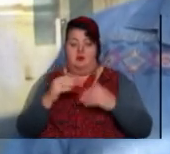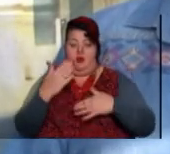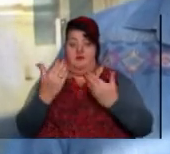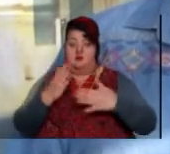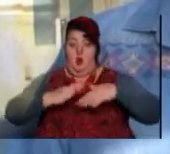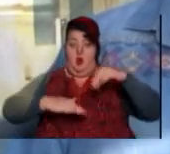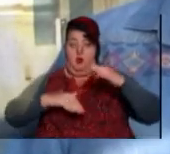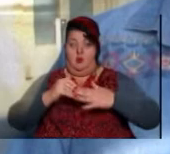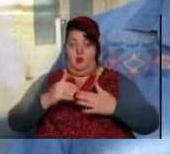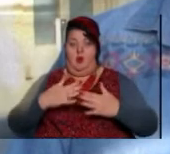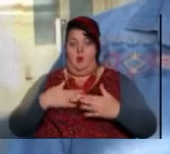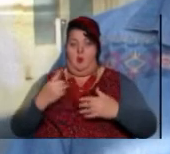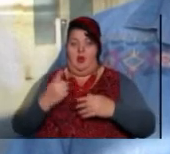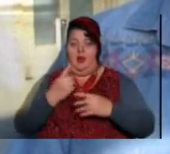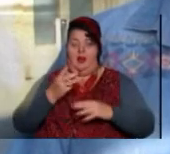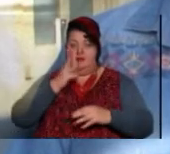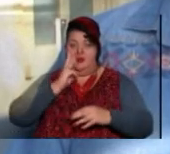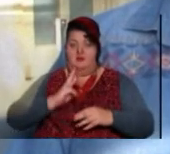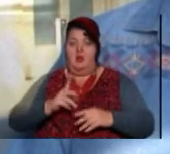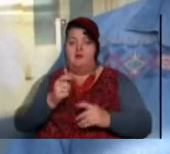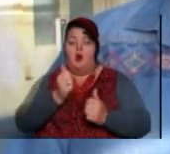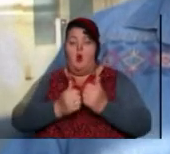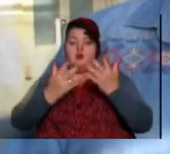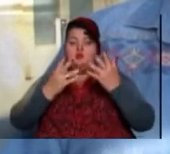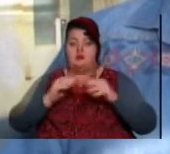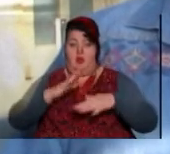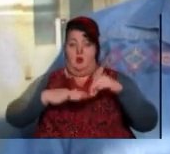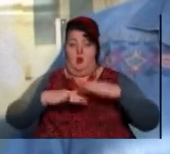день. Мої раз на три місяці, а ви кожен день.